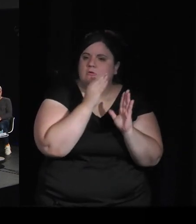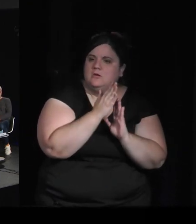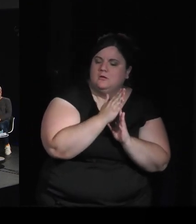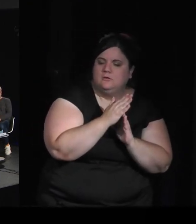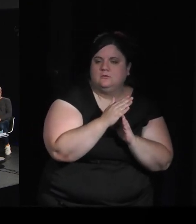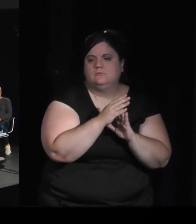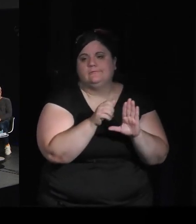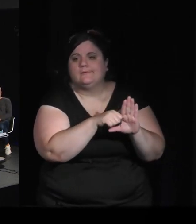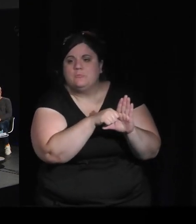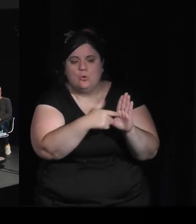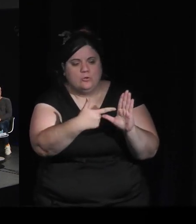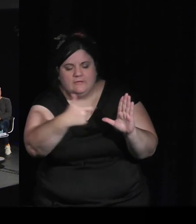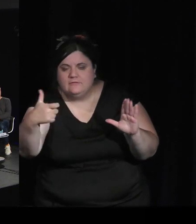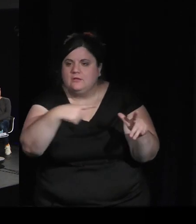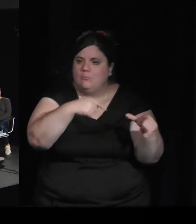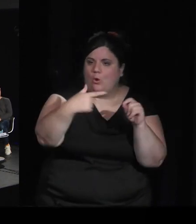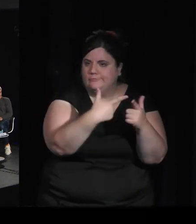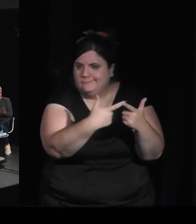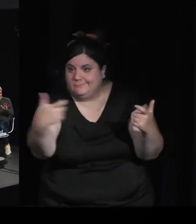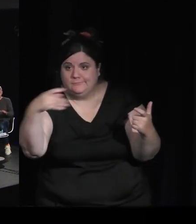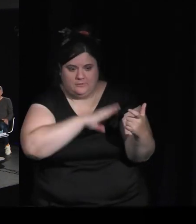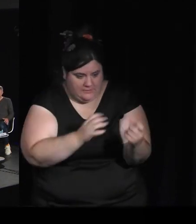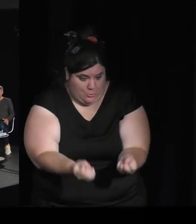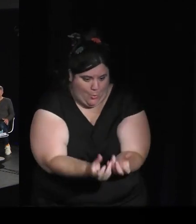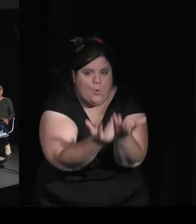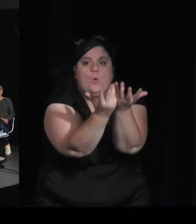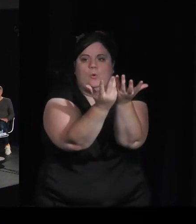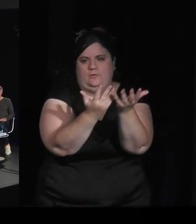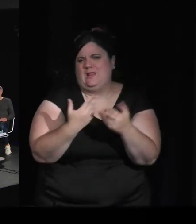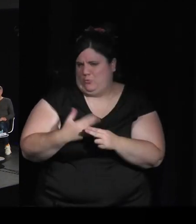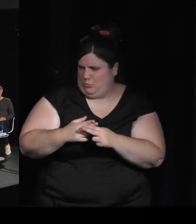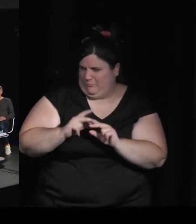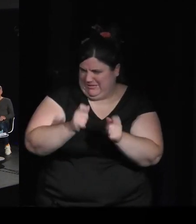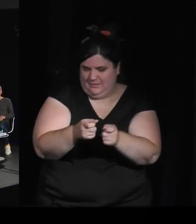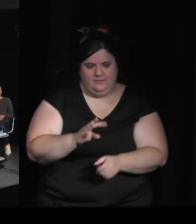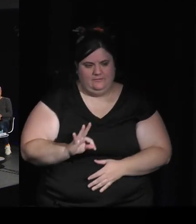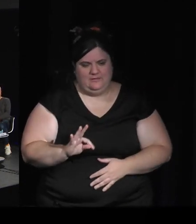Broforce. On s'éloigne un peu de la thématique, tant mieux, ce n pas...